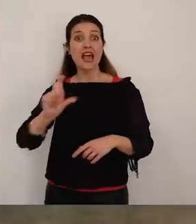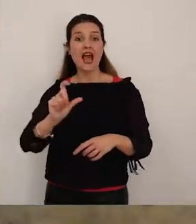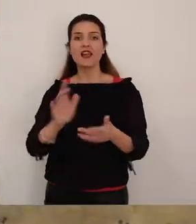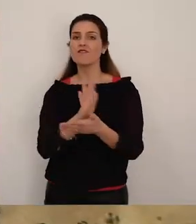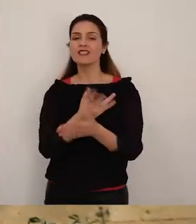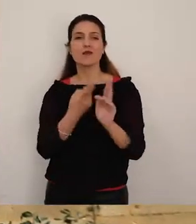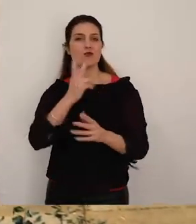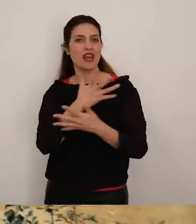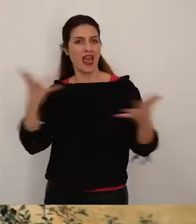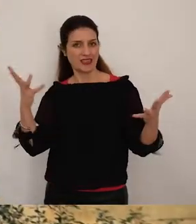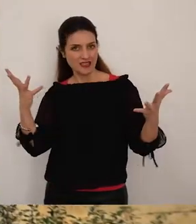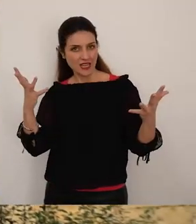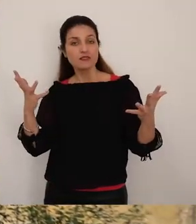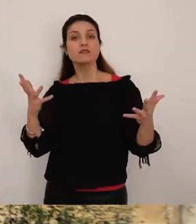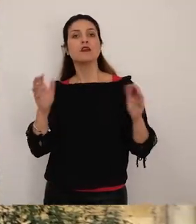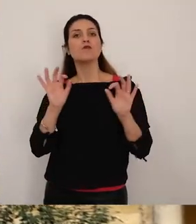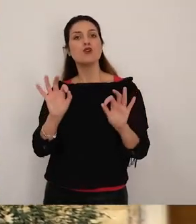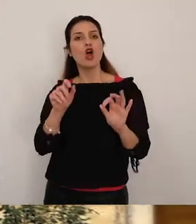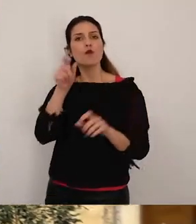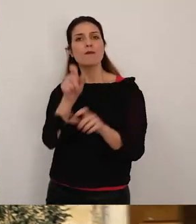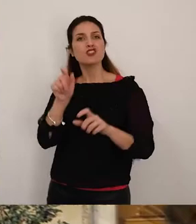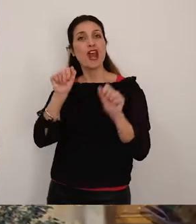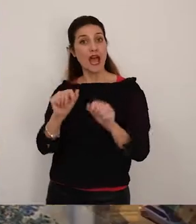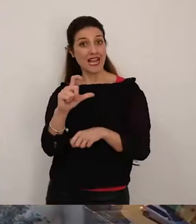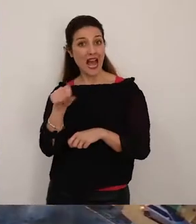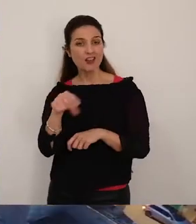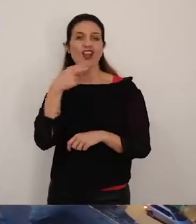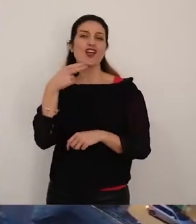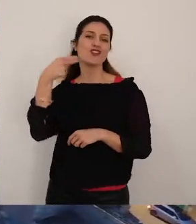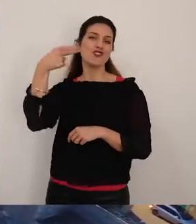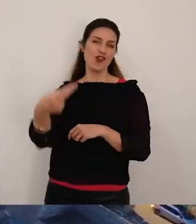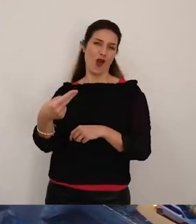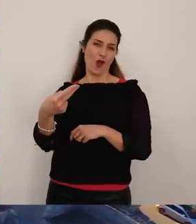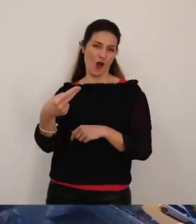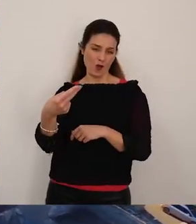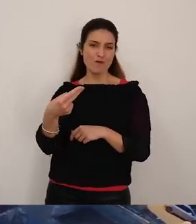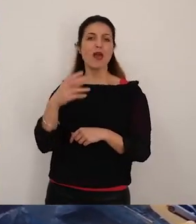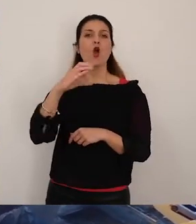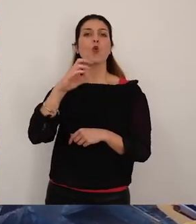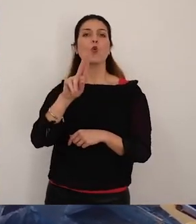tradizione gastronomica mediterranea, tanto che i cannolesi vengono soprannominati Cuzzari.